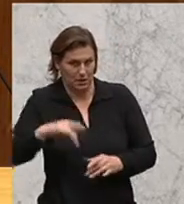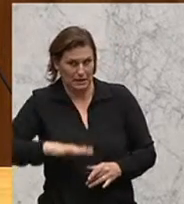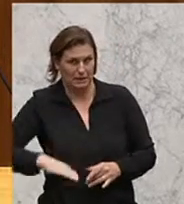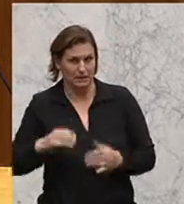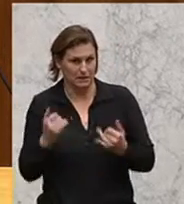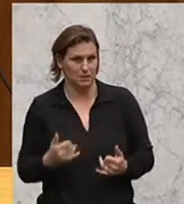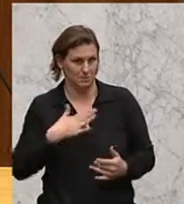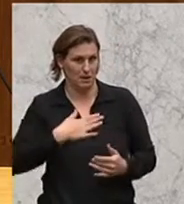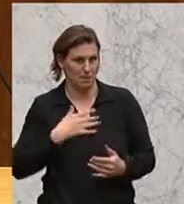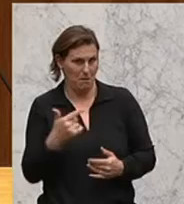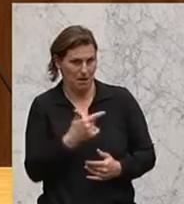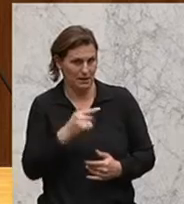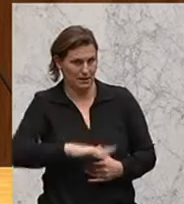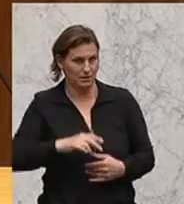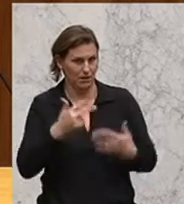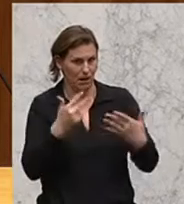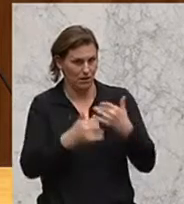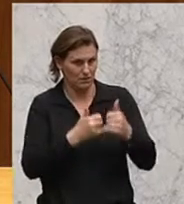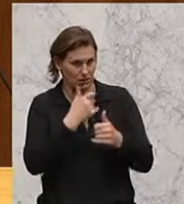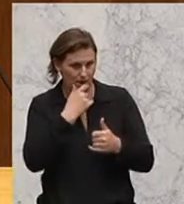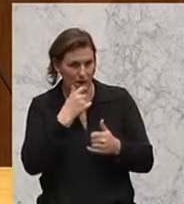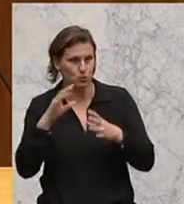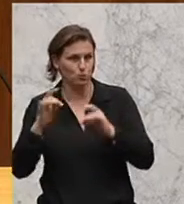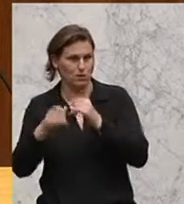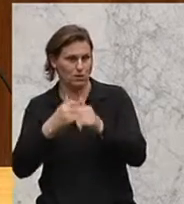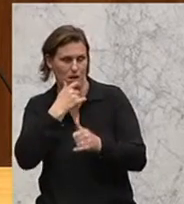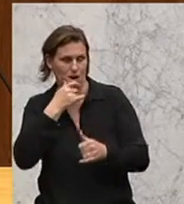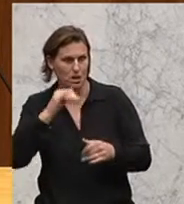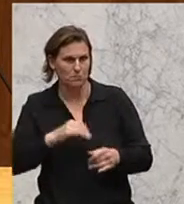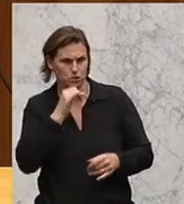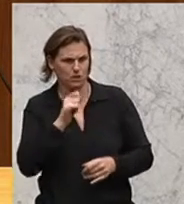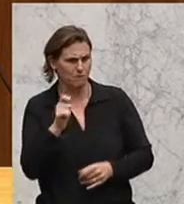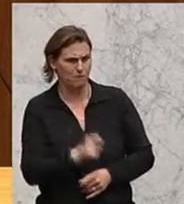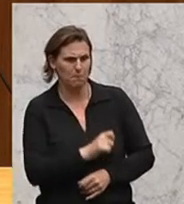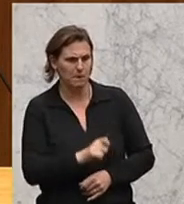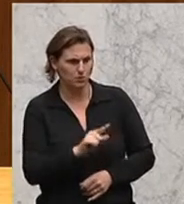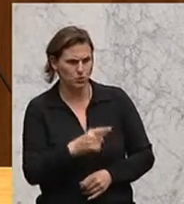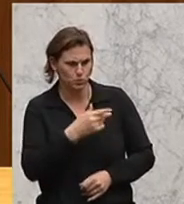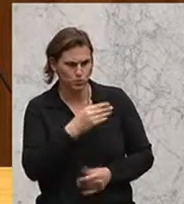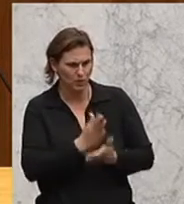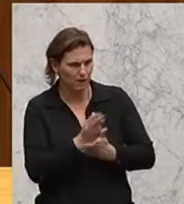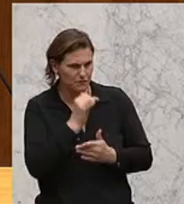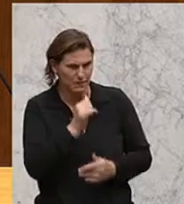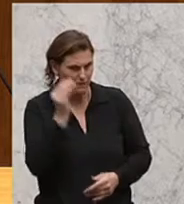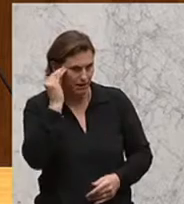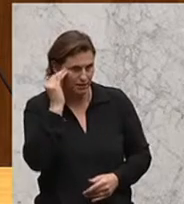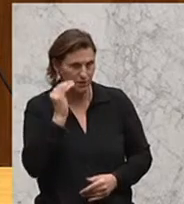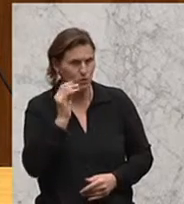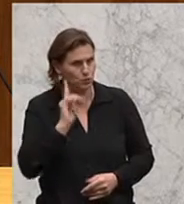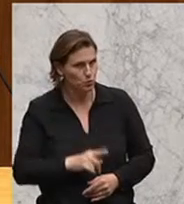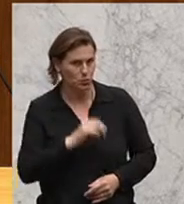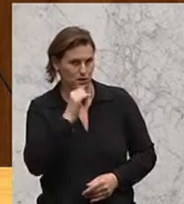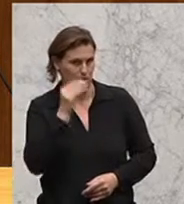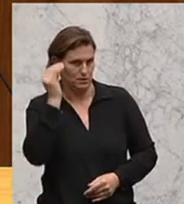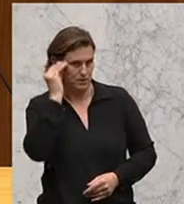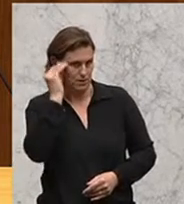jetzt acht und zehn. Und ich habe festgestellt, dass man ihnen gar nicht das Lernen verbieten kann und das auch nicht sollte.